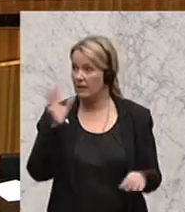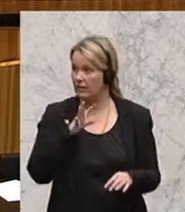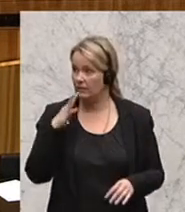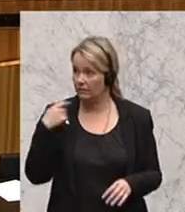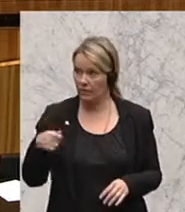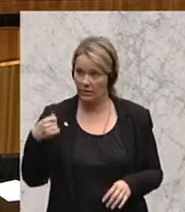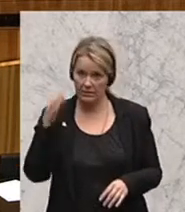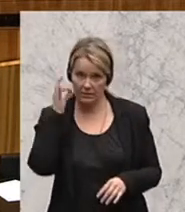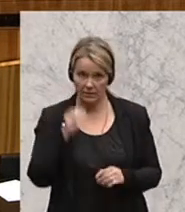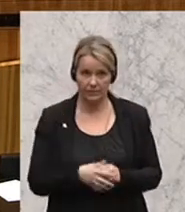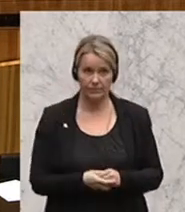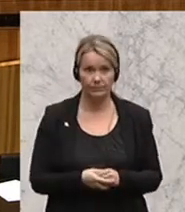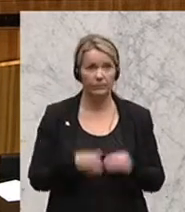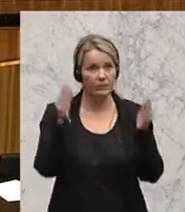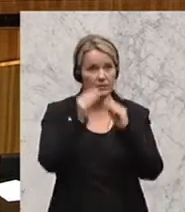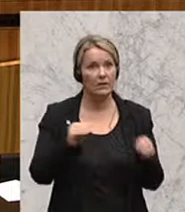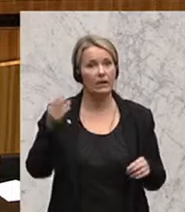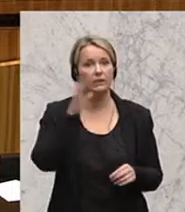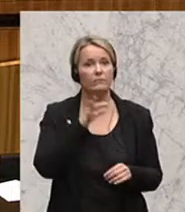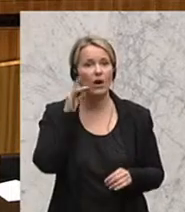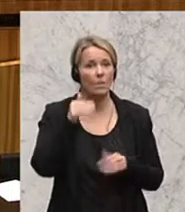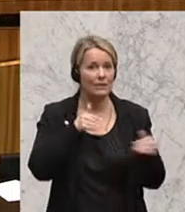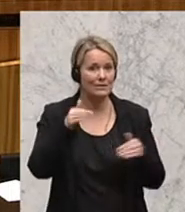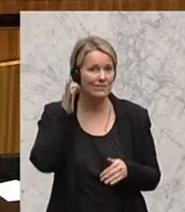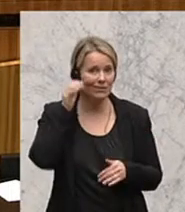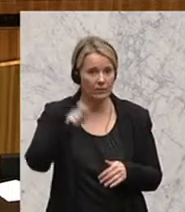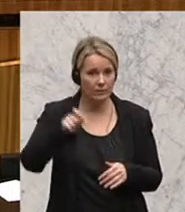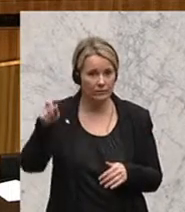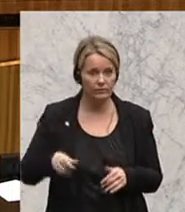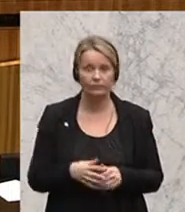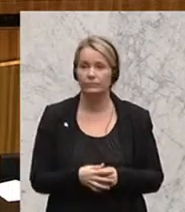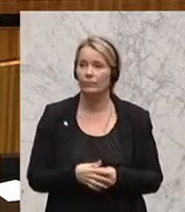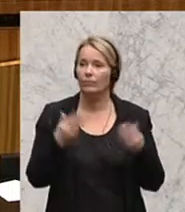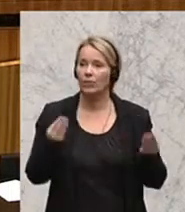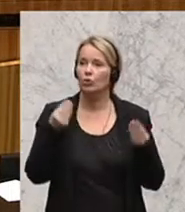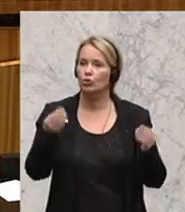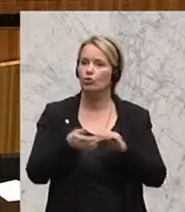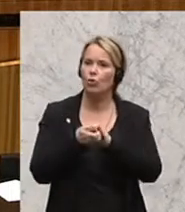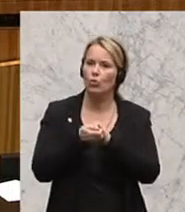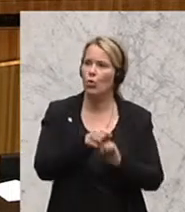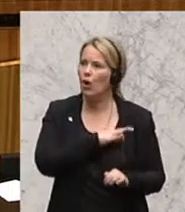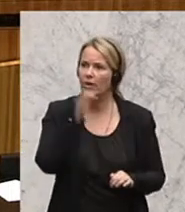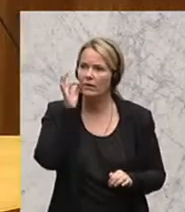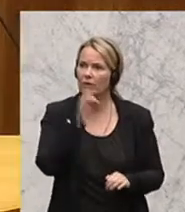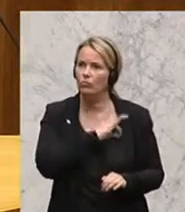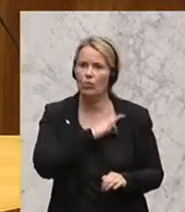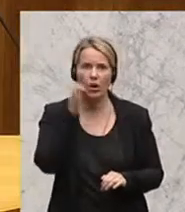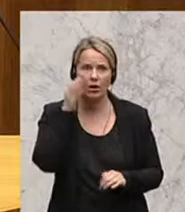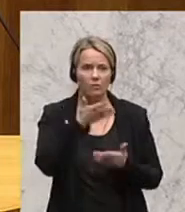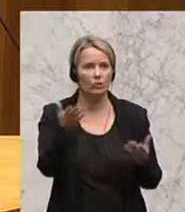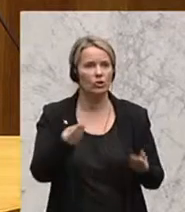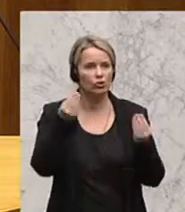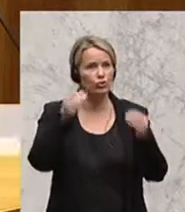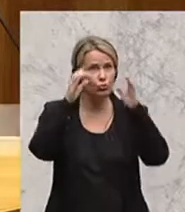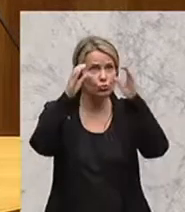Präsidentin, sehr geehrte Frau Ministerin, geschätzte Kolleginnen und Kollegen, geschätzte Zuseher auf den